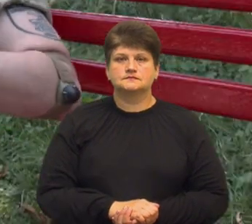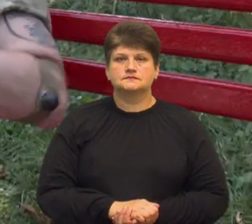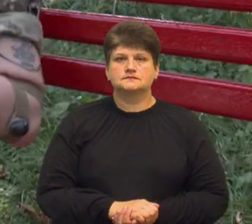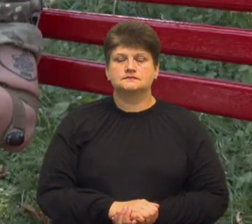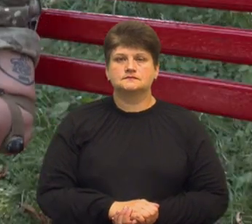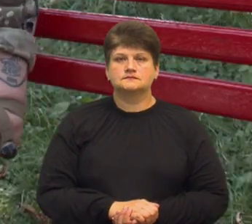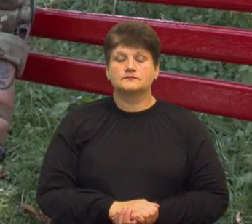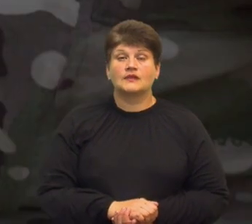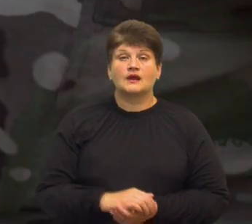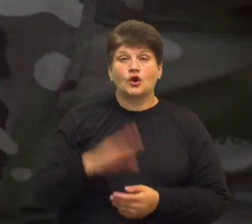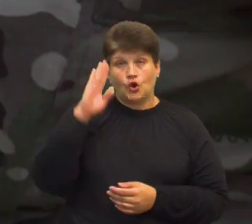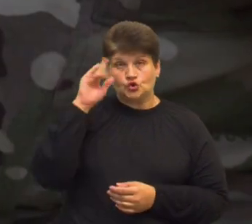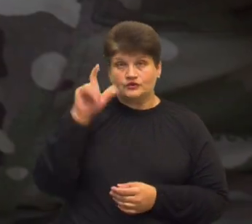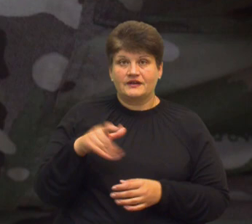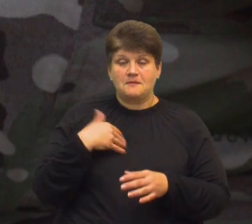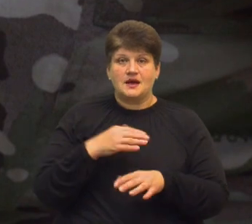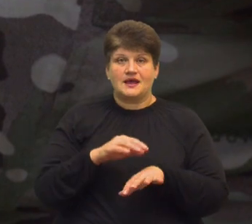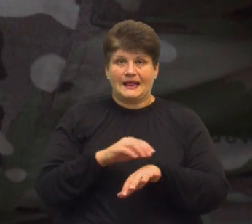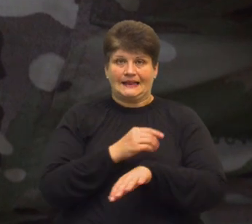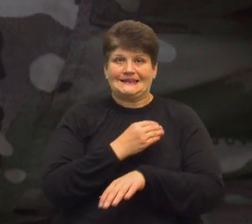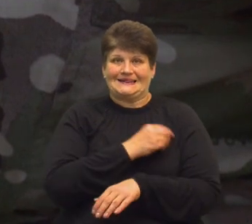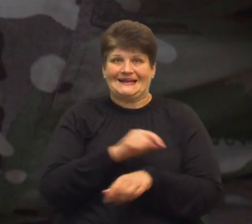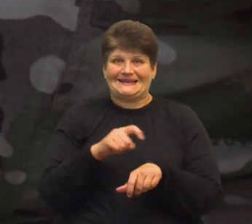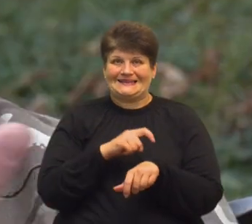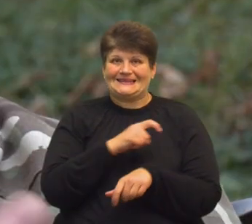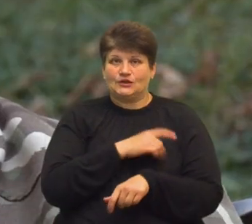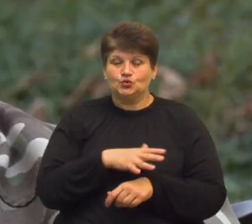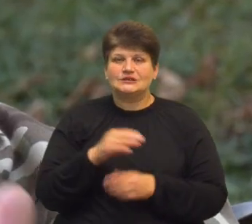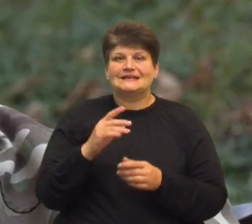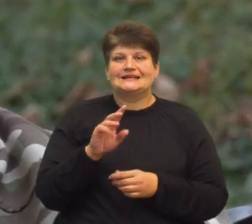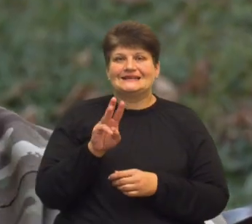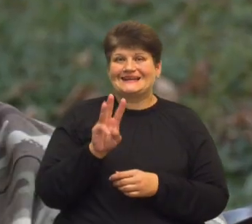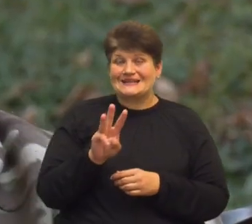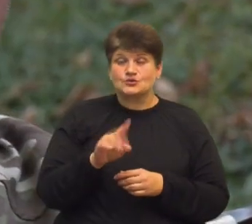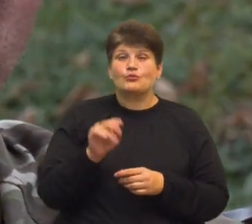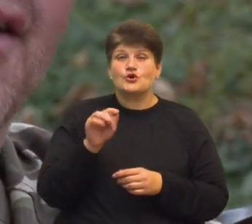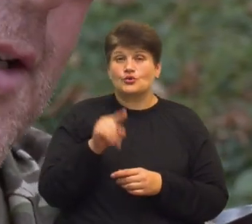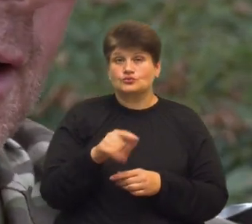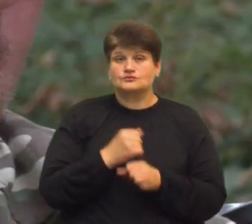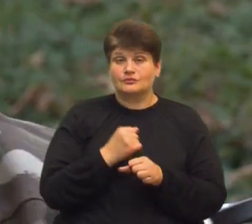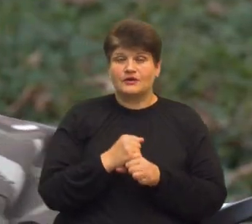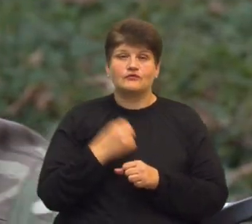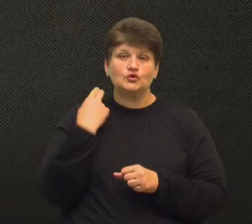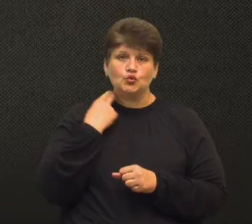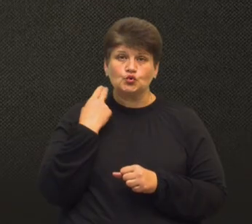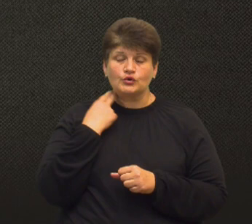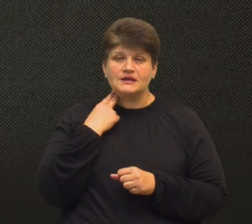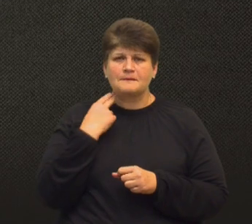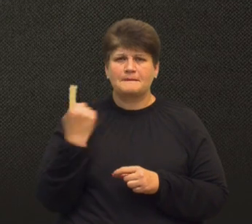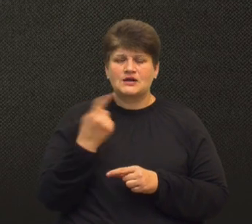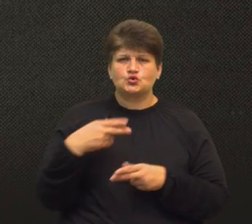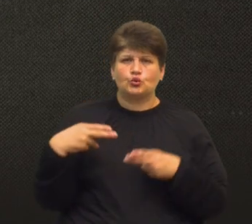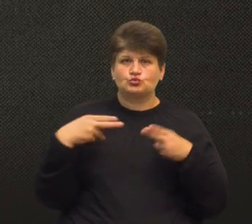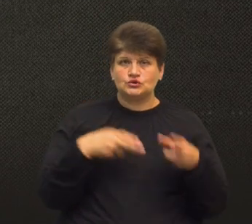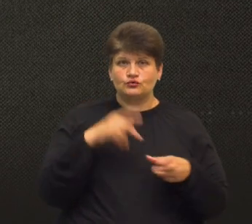Чоловік має татуювання «Тризуба». Розповідає, його набив у Лондоні після своєї першої поїздки в Україну в червні цього